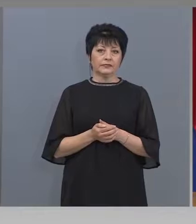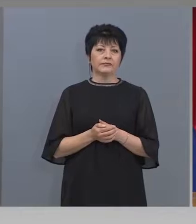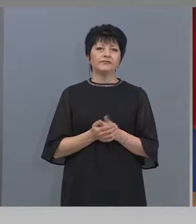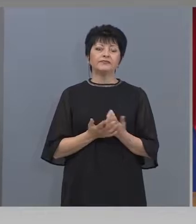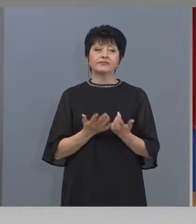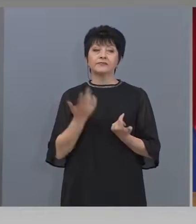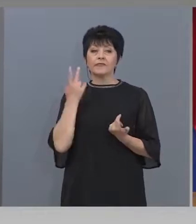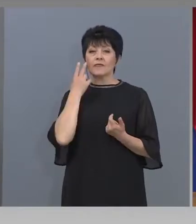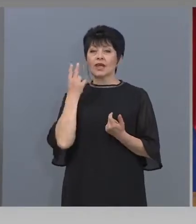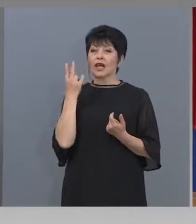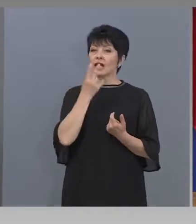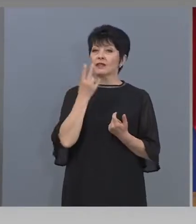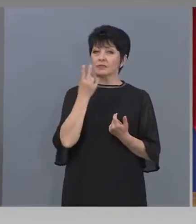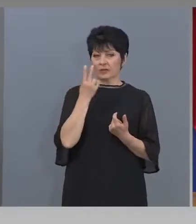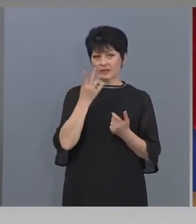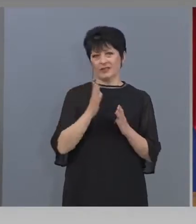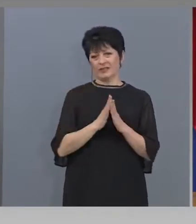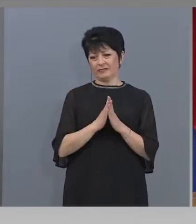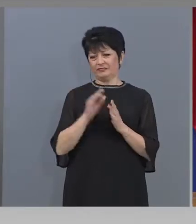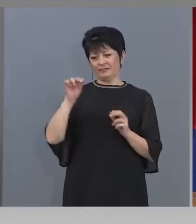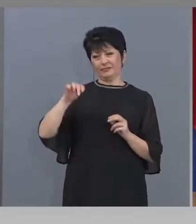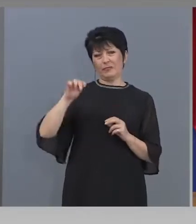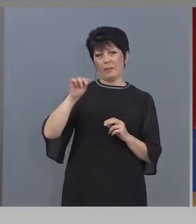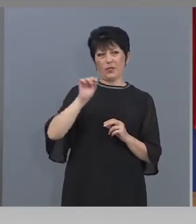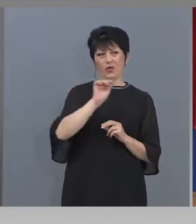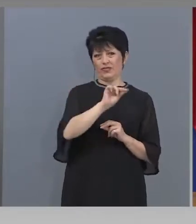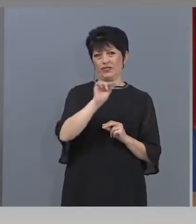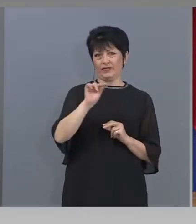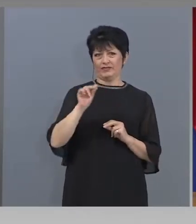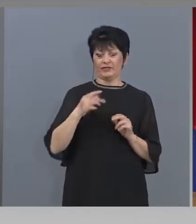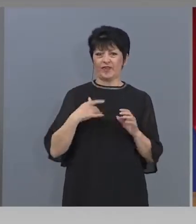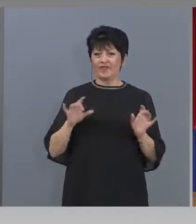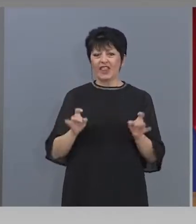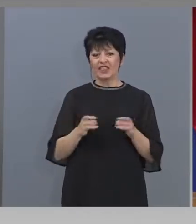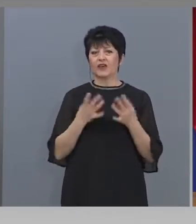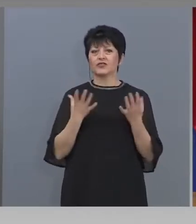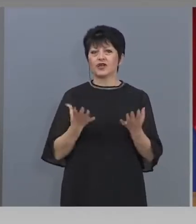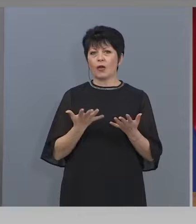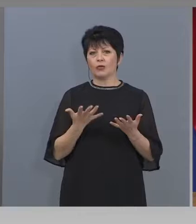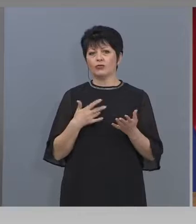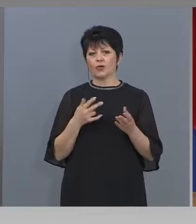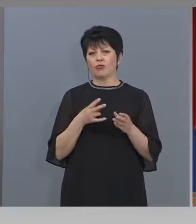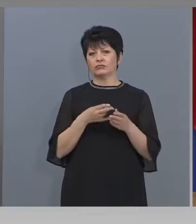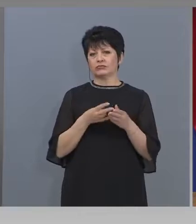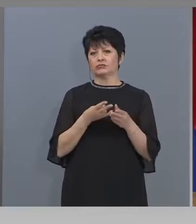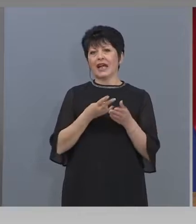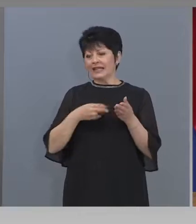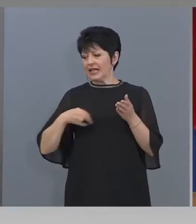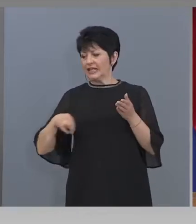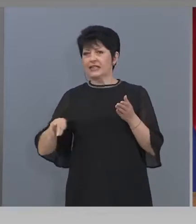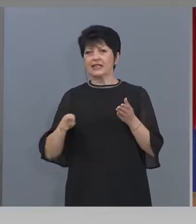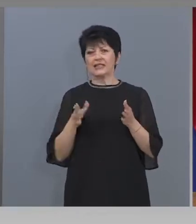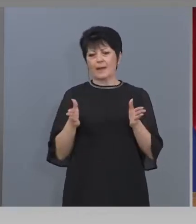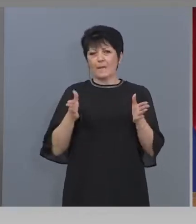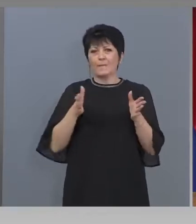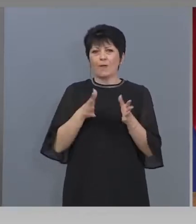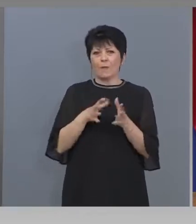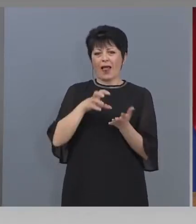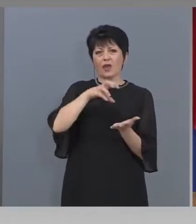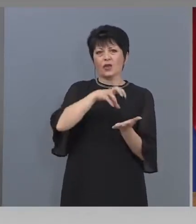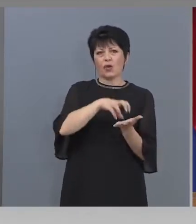Разбира се, че се препоръчва в началото да излизат по-малки трупи, моноспектакли,